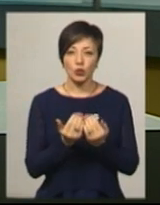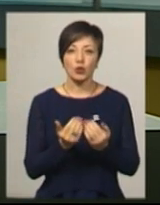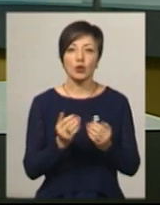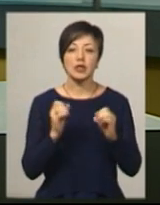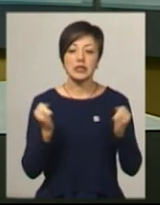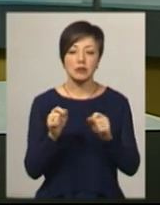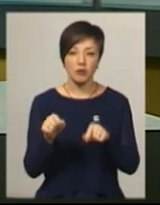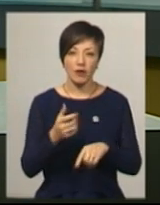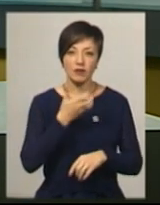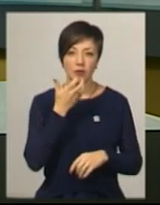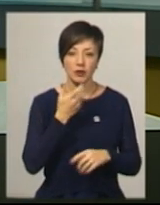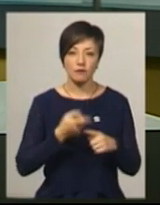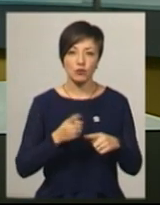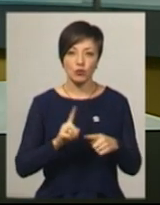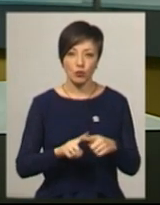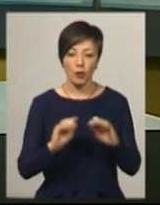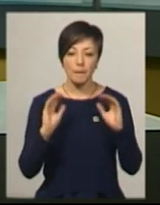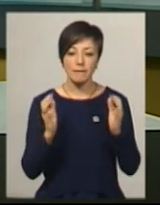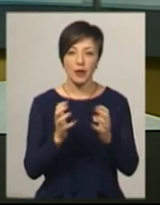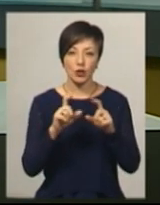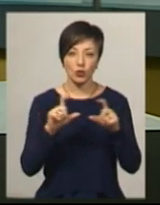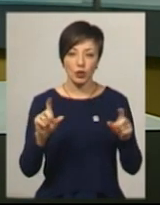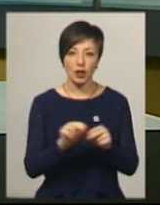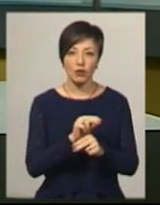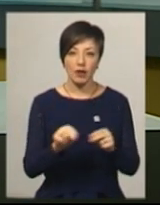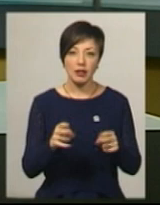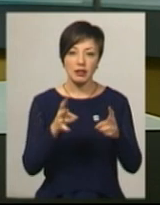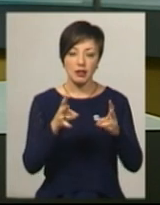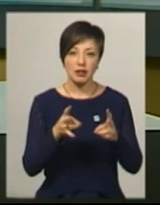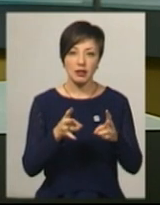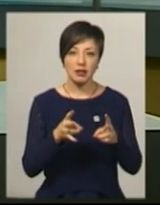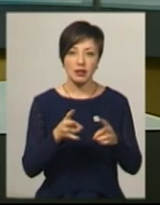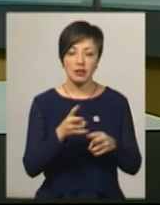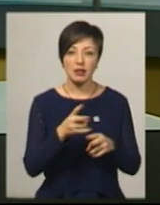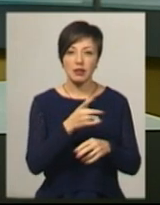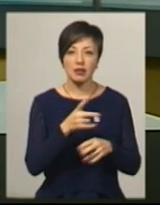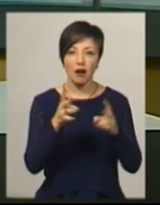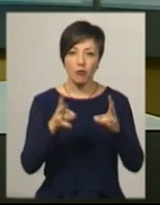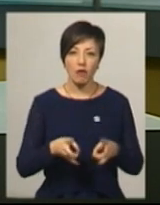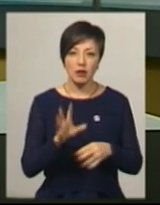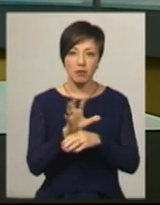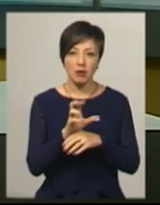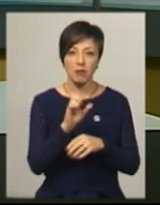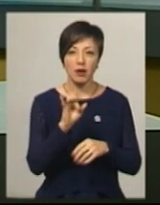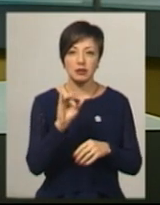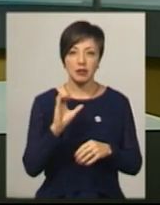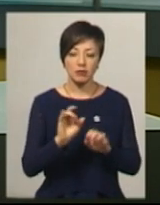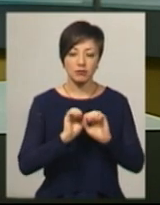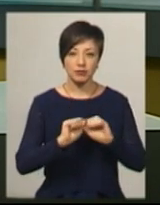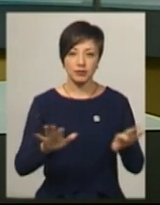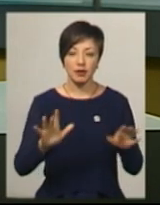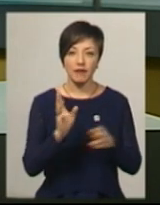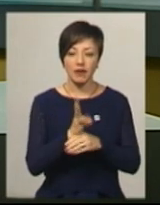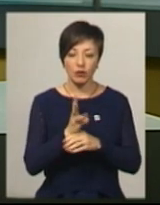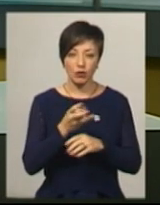зимуватимуть у теплі. У цьому притулку перебуває на лікуванні і травмований пес Барсик, відео з яким розповсюдили хмельницькі зоозахисники у